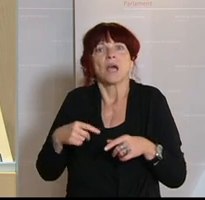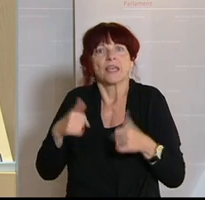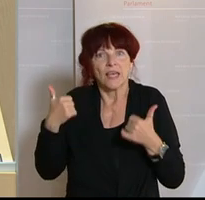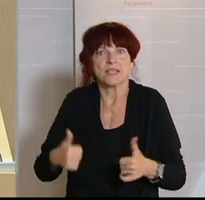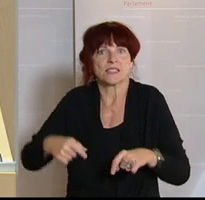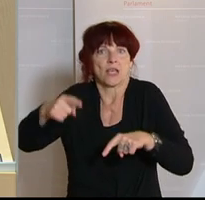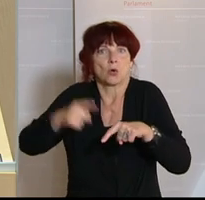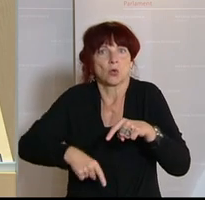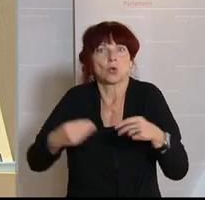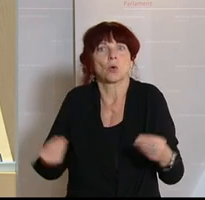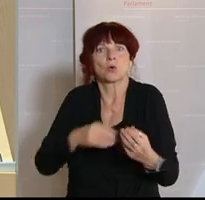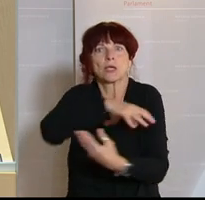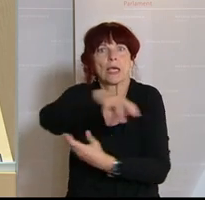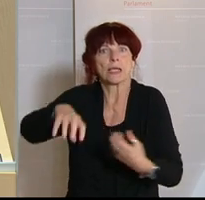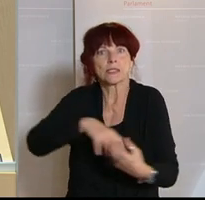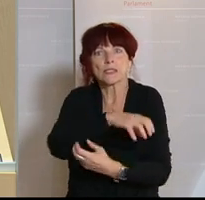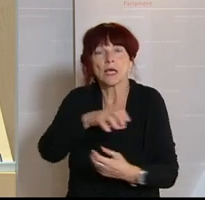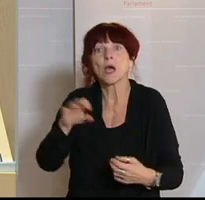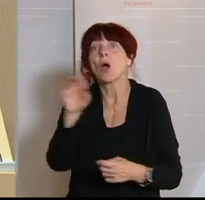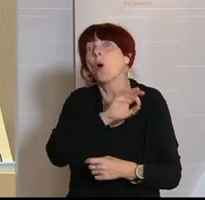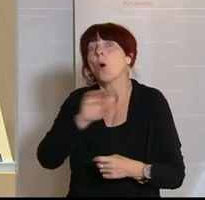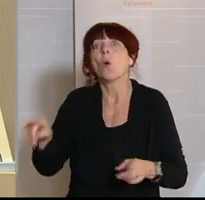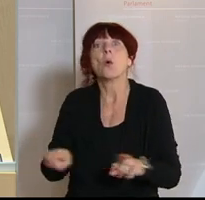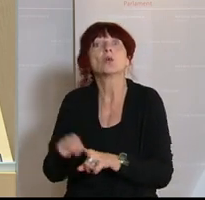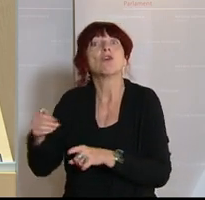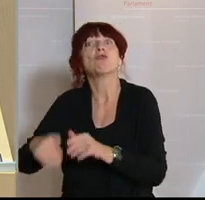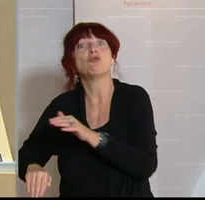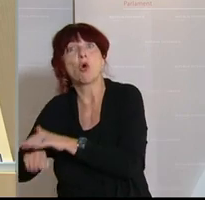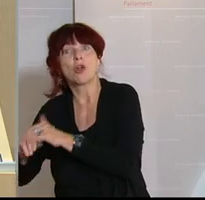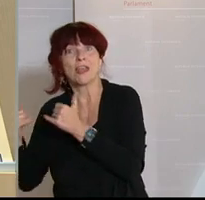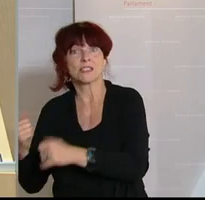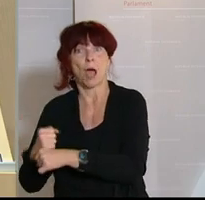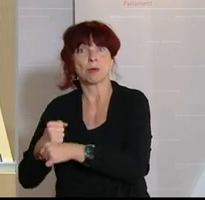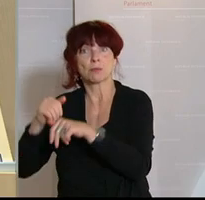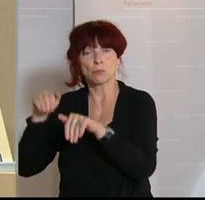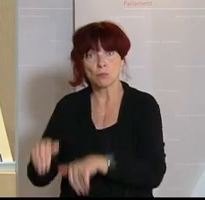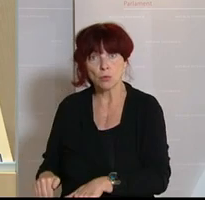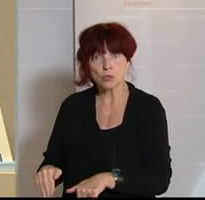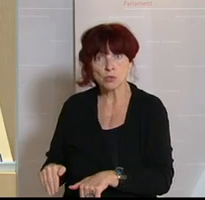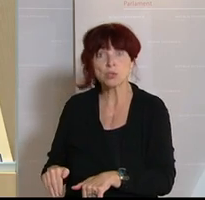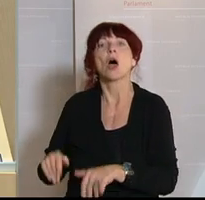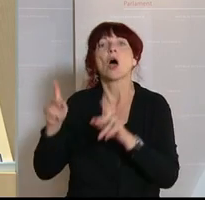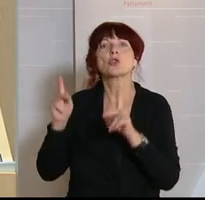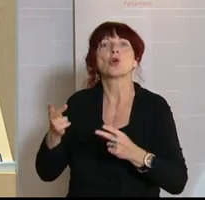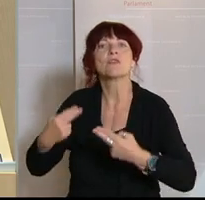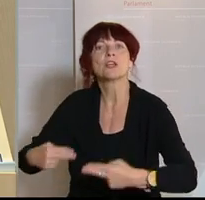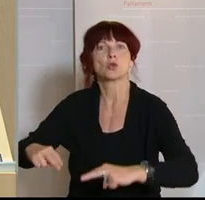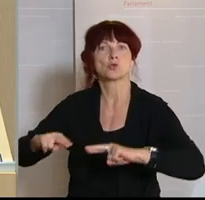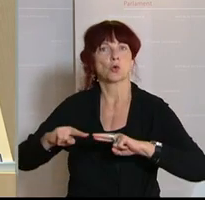sollen am Ende der Krise wieder in die Altersteilzeit zurückkehren können. Arbeiten ist Lebensinhalt,